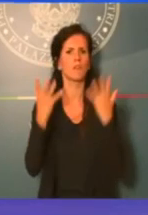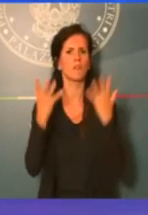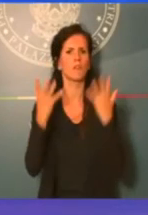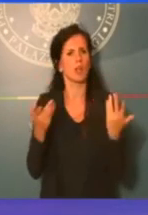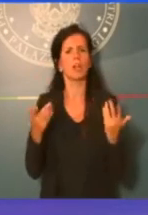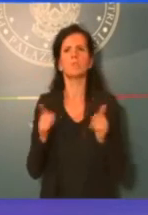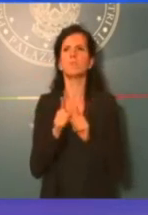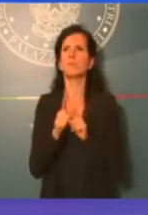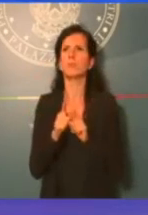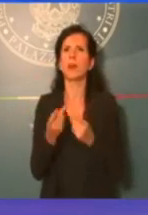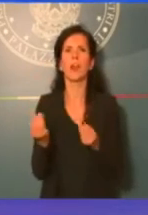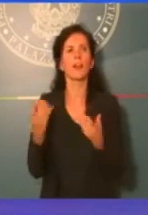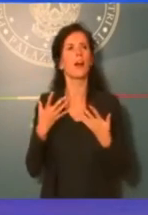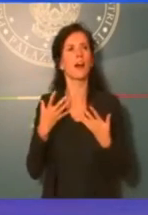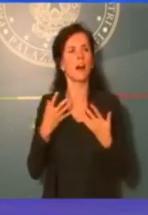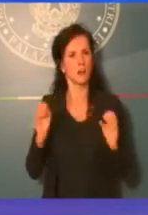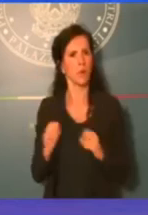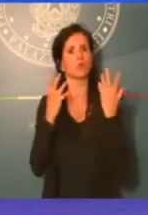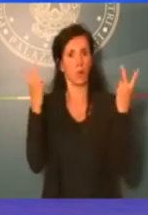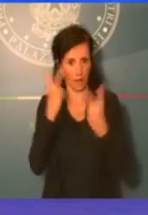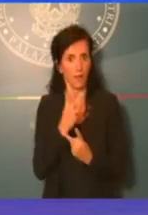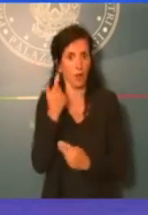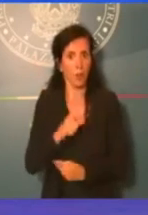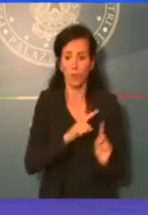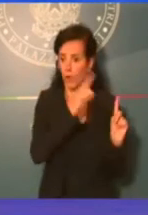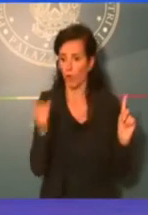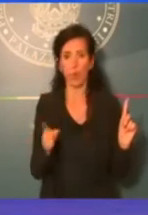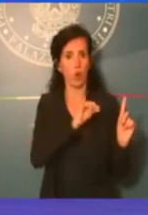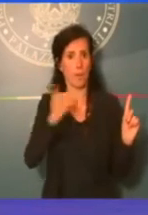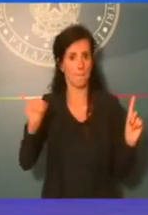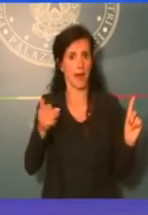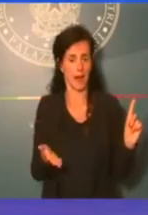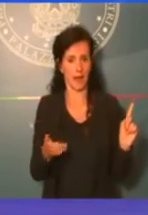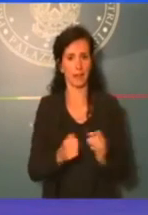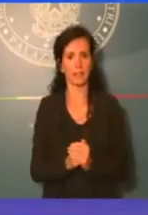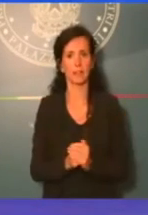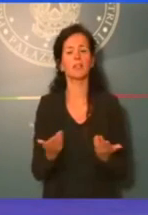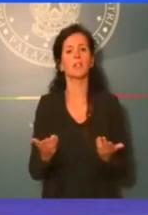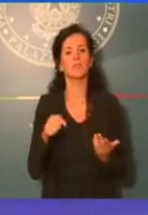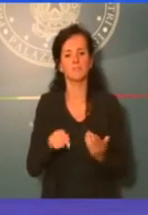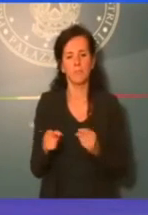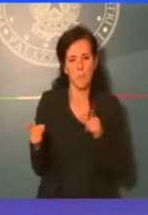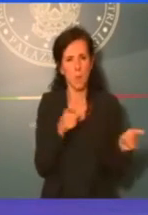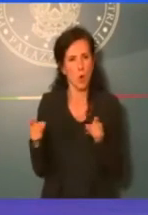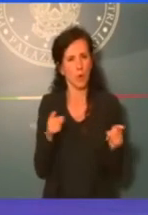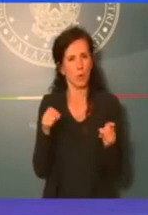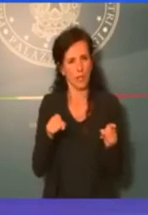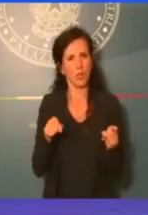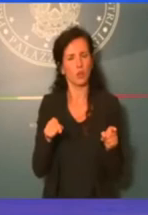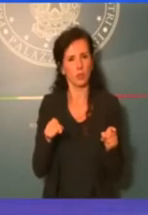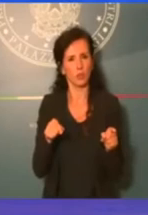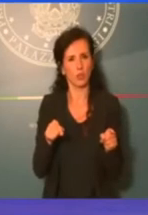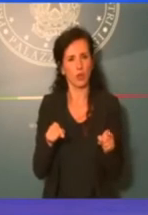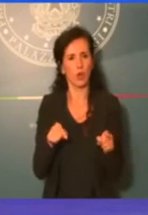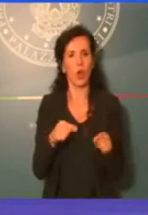una semplificazione così non è stata mai fatta oggettivamente. Ora il fatto di aver dovuto far convergere quattro forze